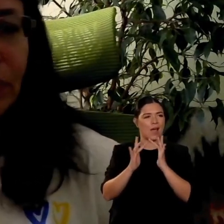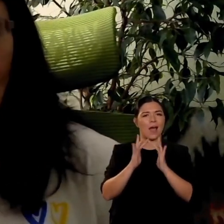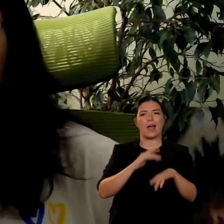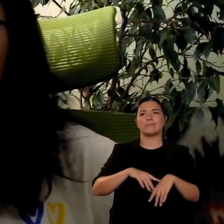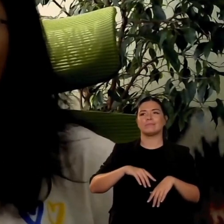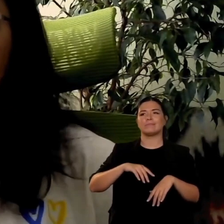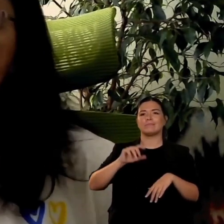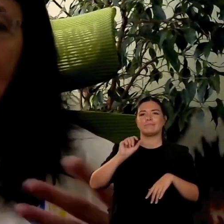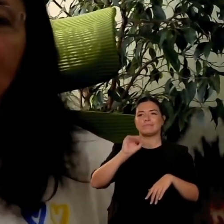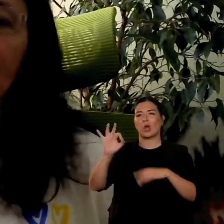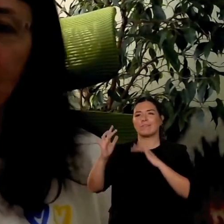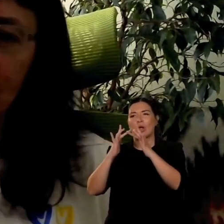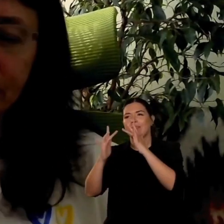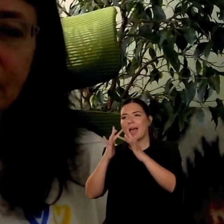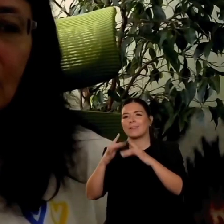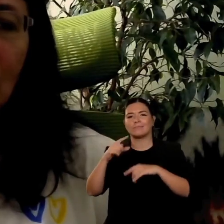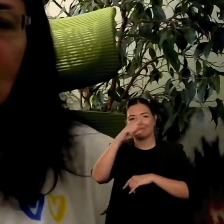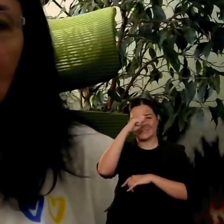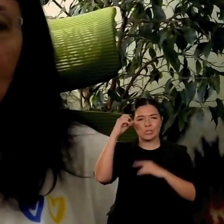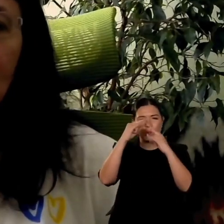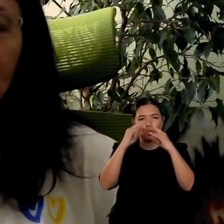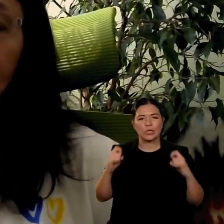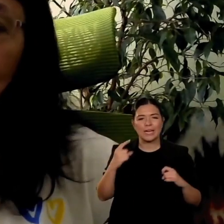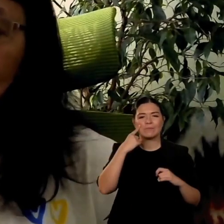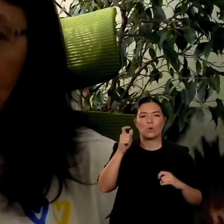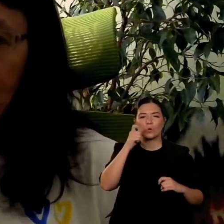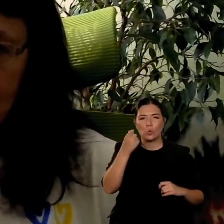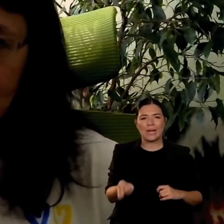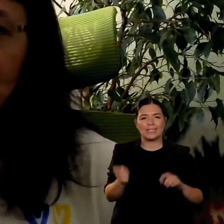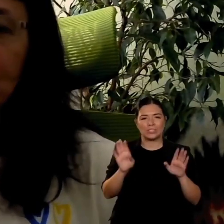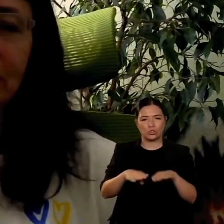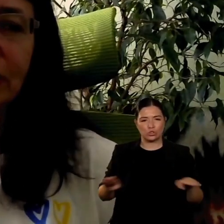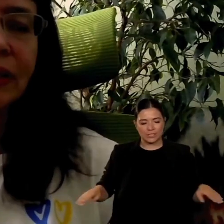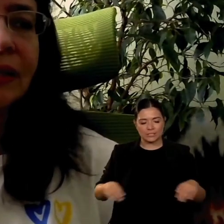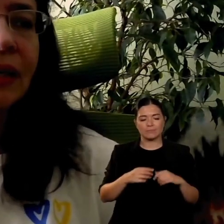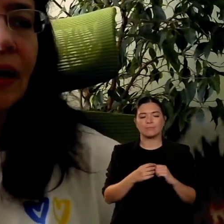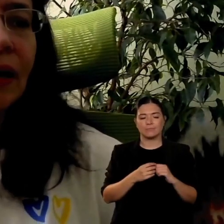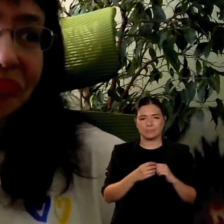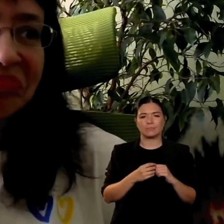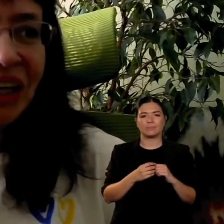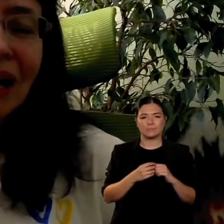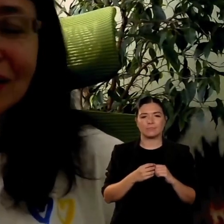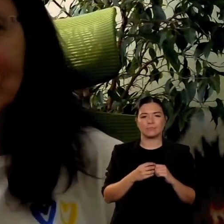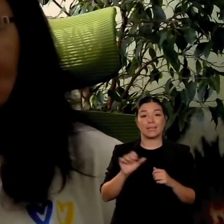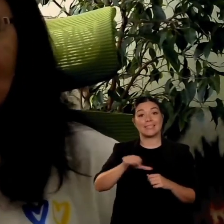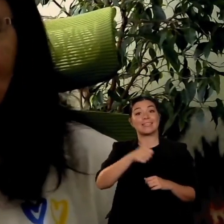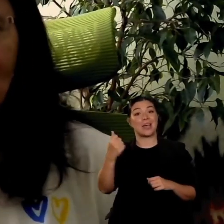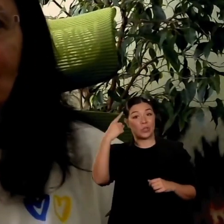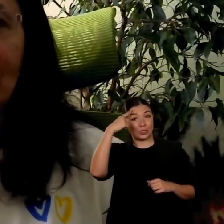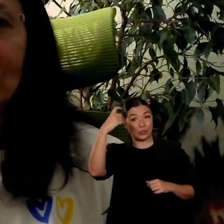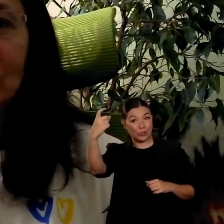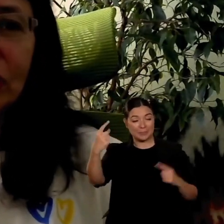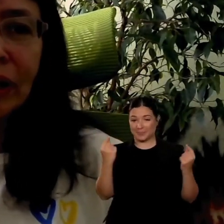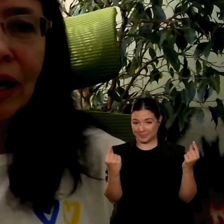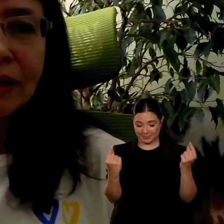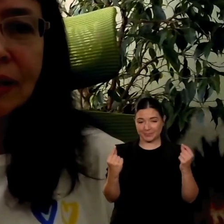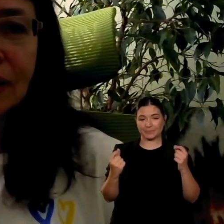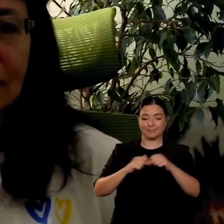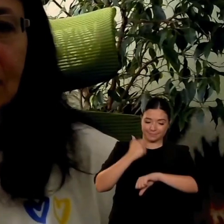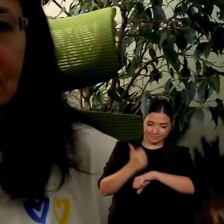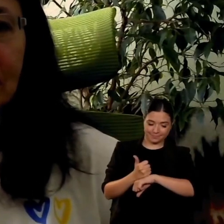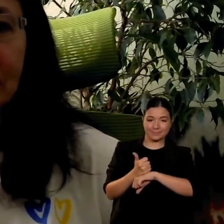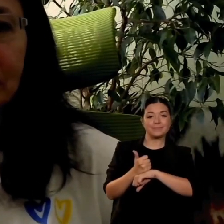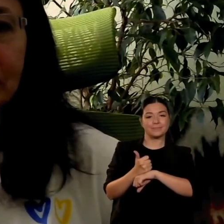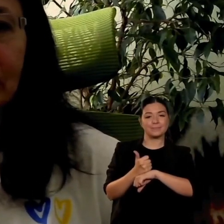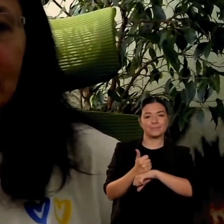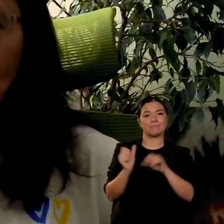e organizzare una conferenza per educatori anche per scientifici e scienziati e intorno